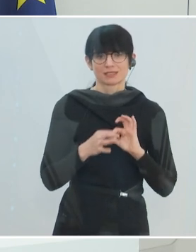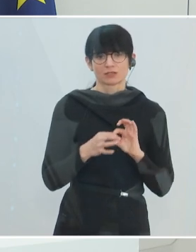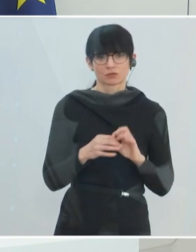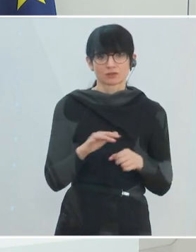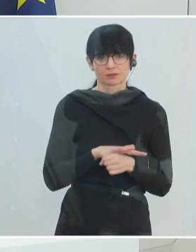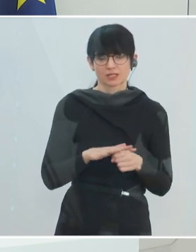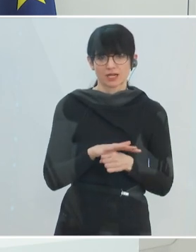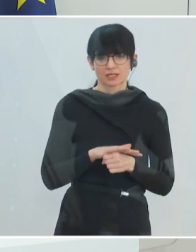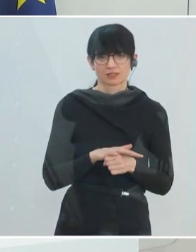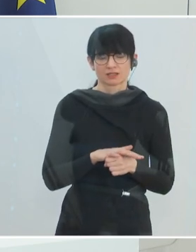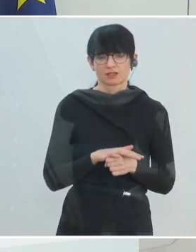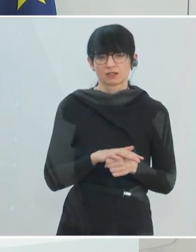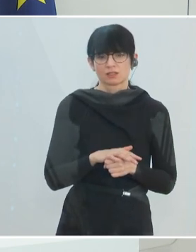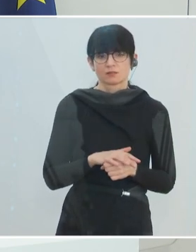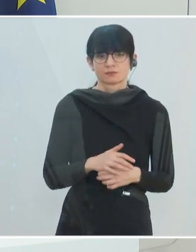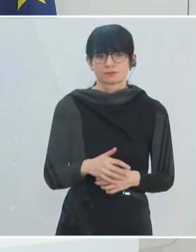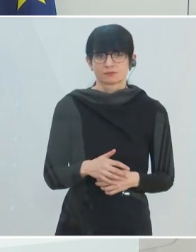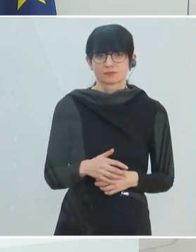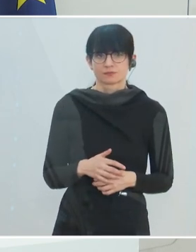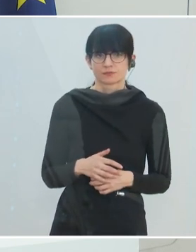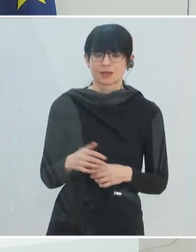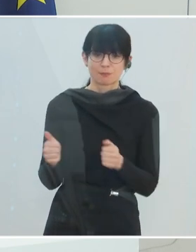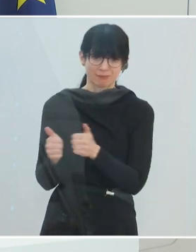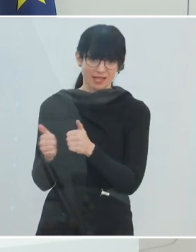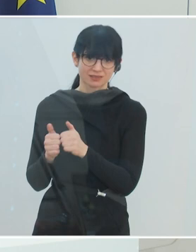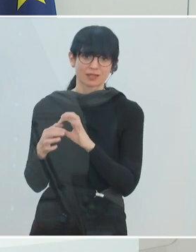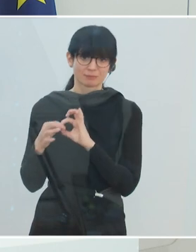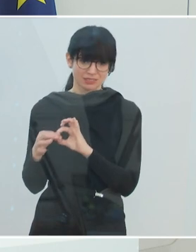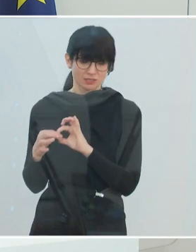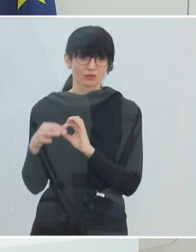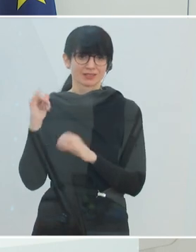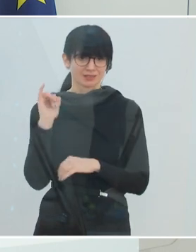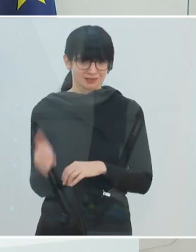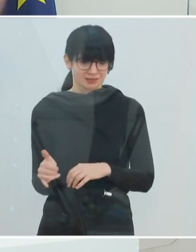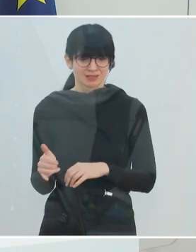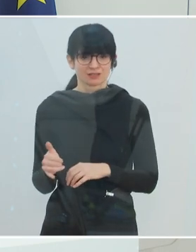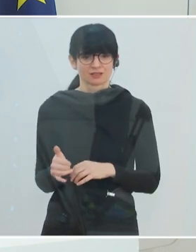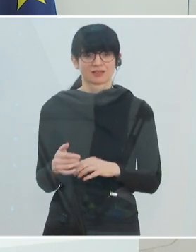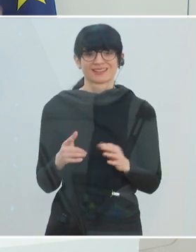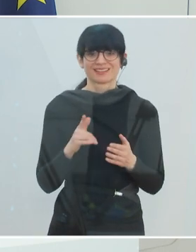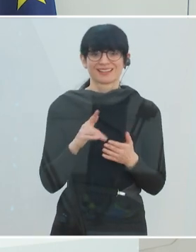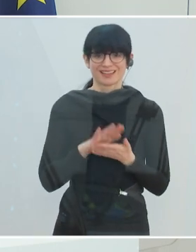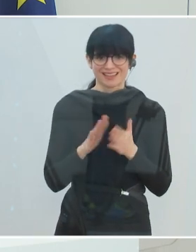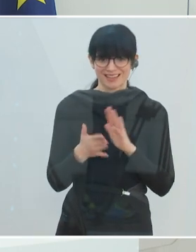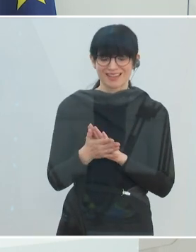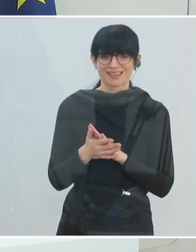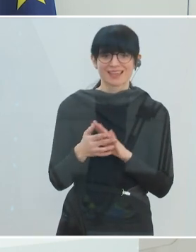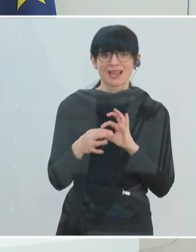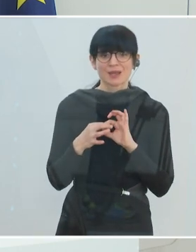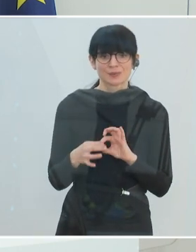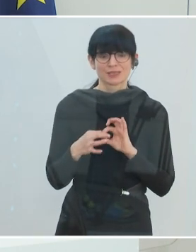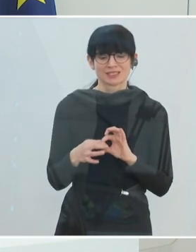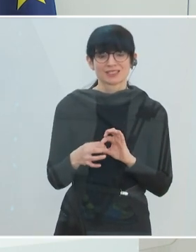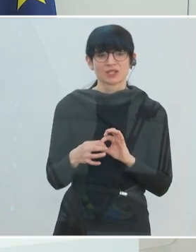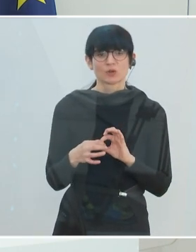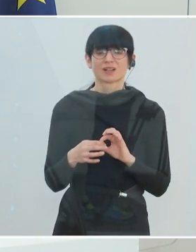von Beziehung spreche, dann habe ich natürlich die Partnerbeziehung als erstes im Auge Ehebeziehungen, eheähnliche Beziehungen,